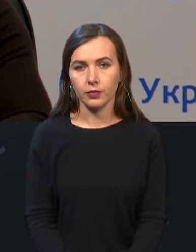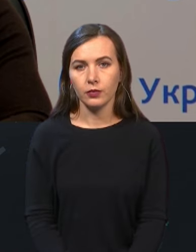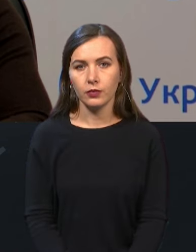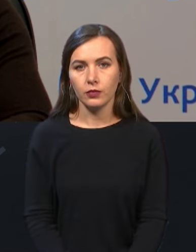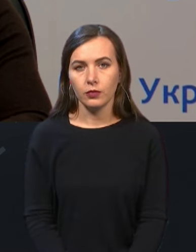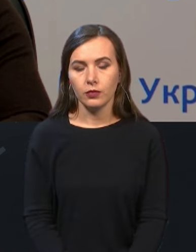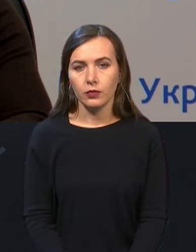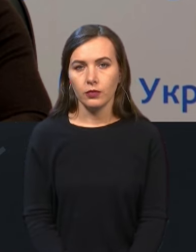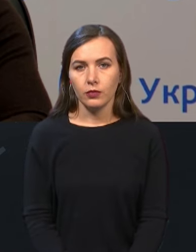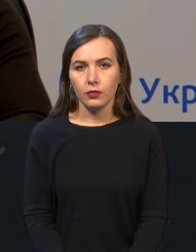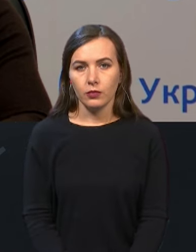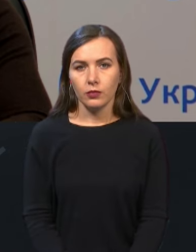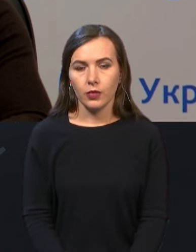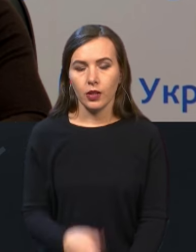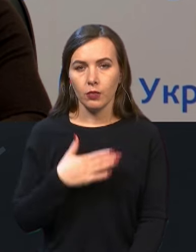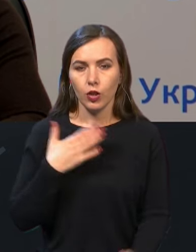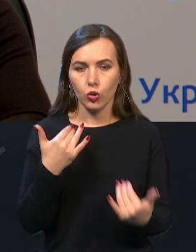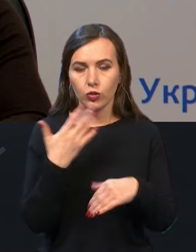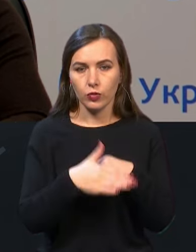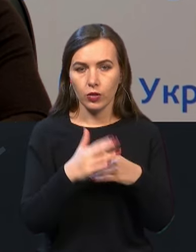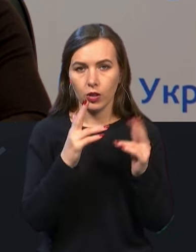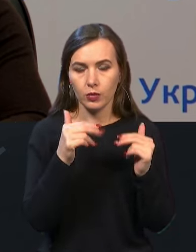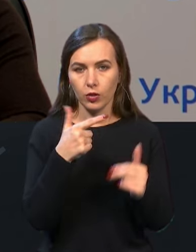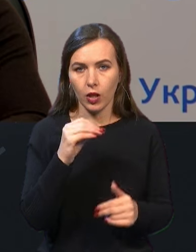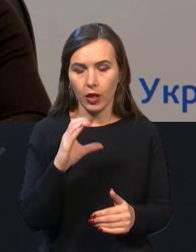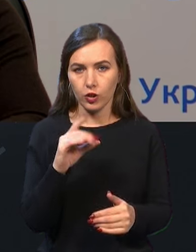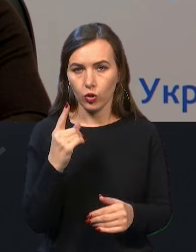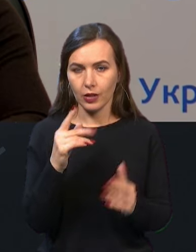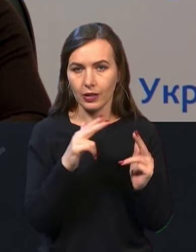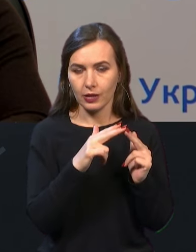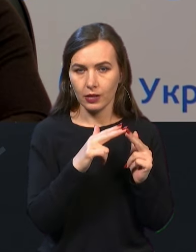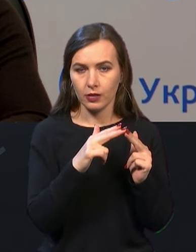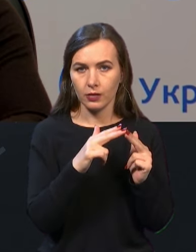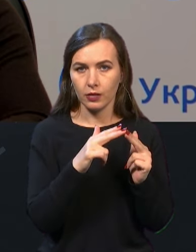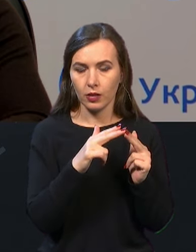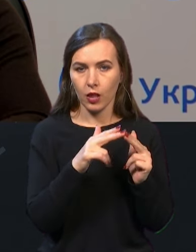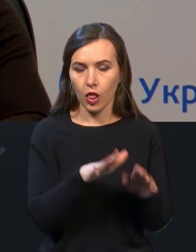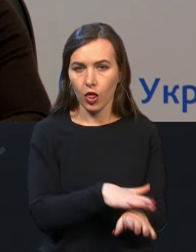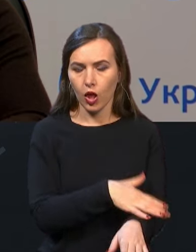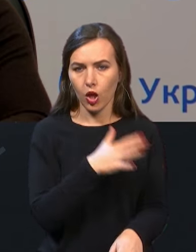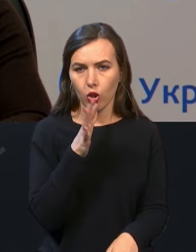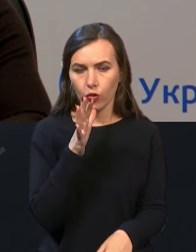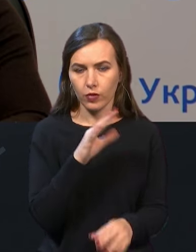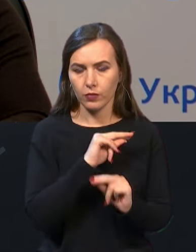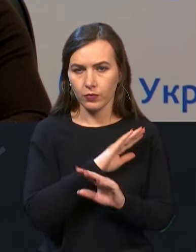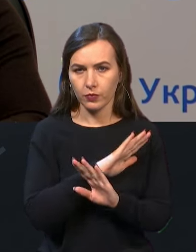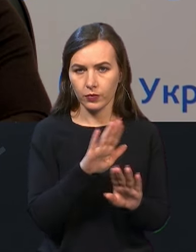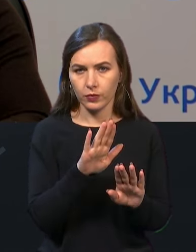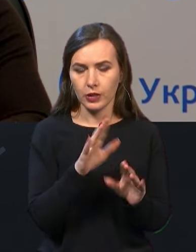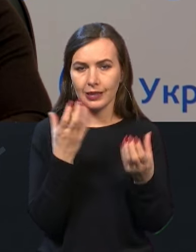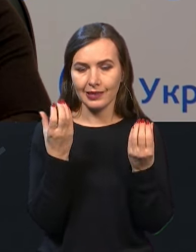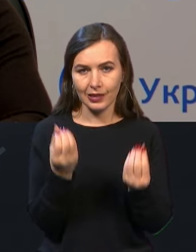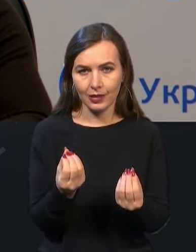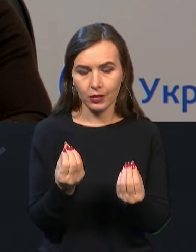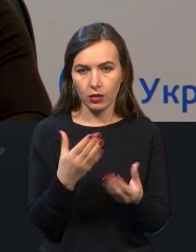Ну, ми вже розуміємо, що Дніпро ГЕС, станція виведена на довгий час. Ще